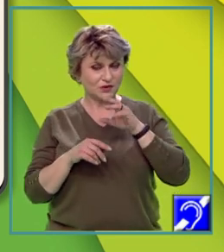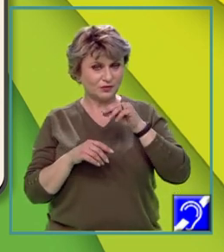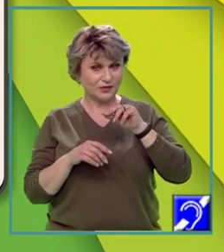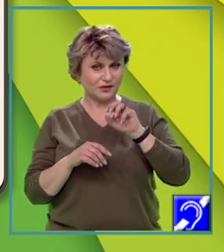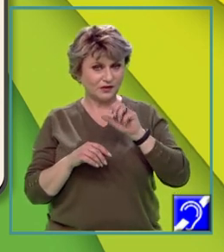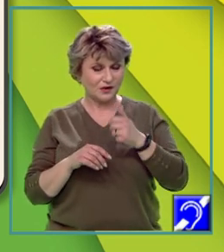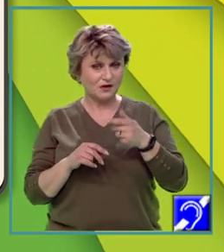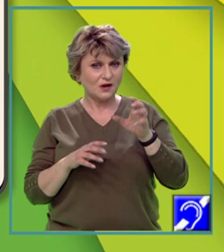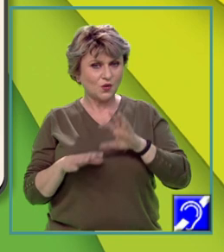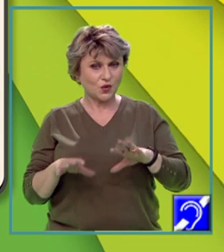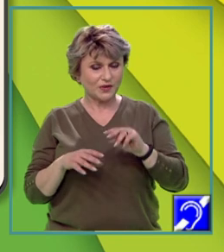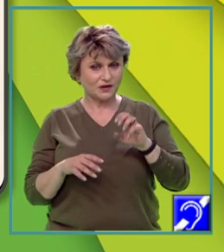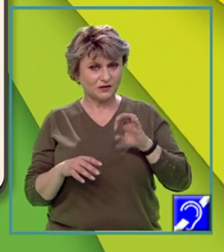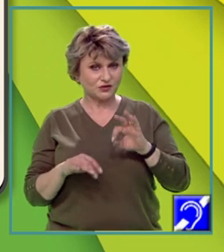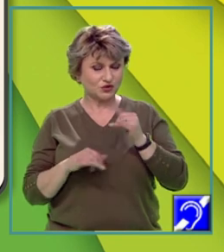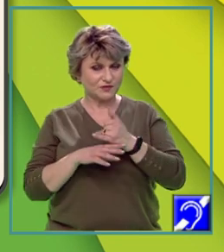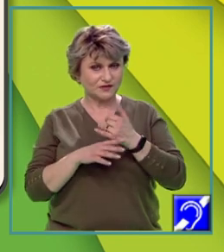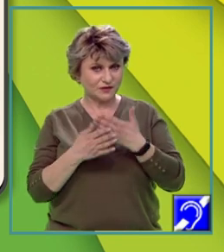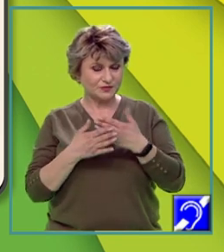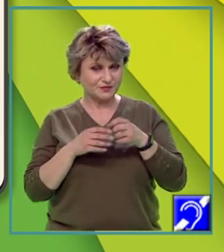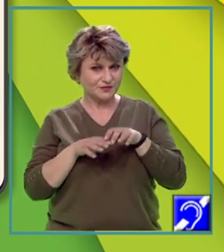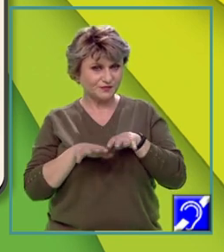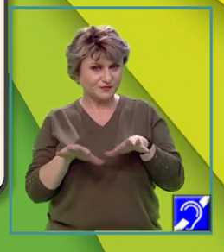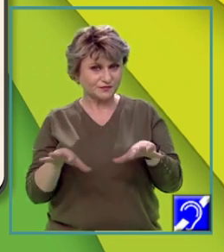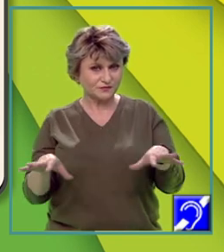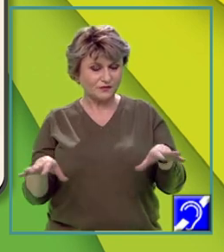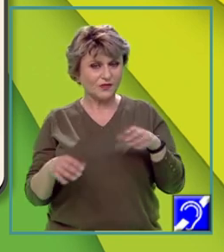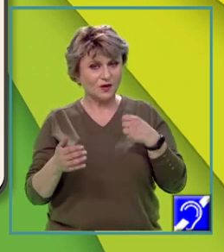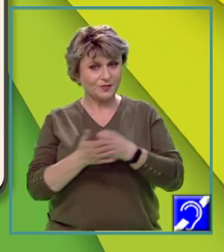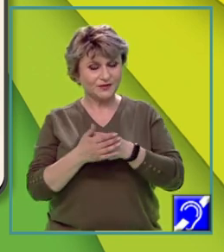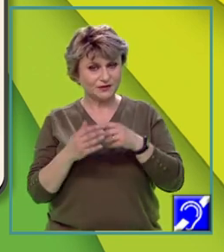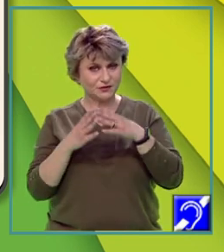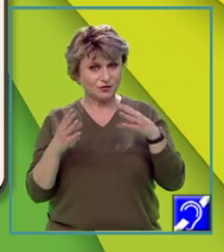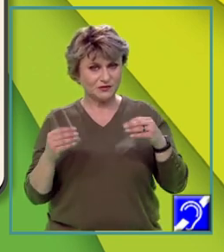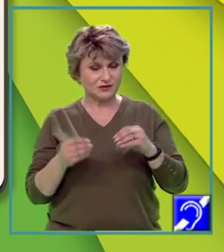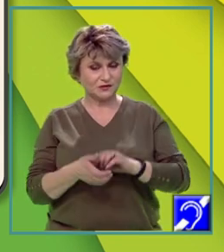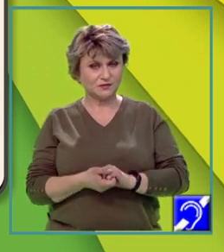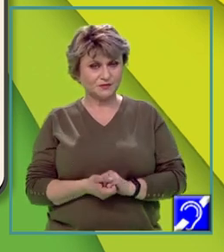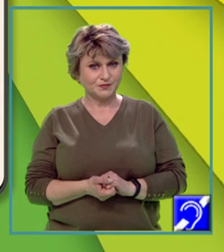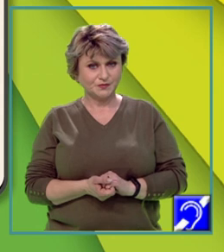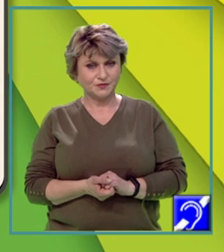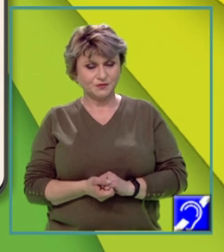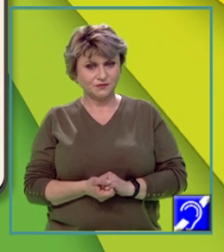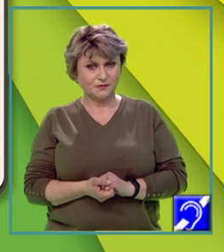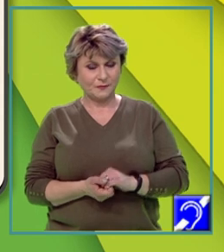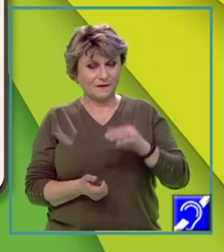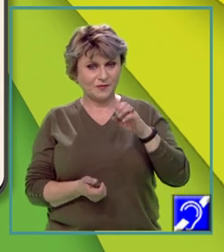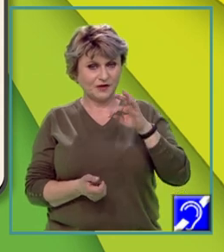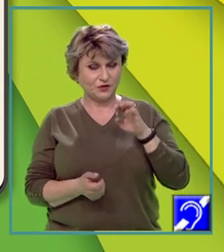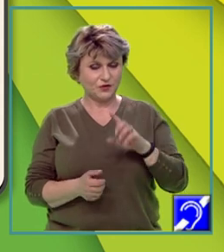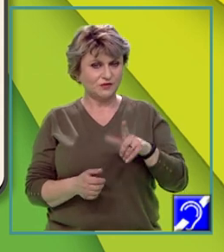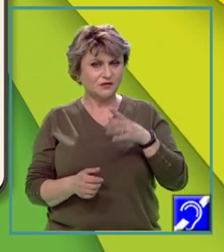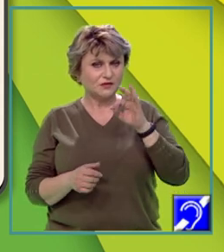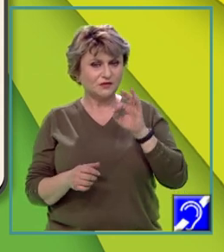Europei de Est și observăm că acesta se extinde până pe teritoriul României. Mediul temperat